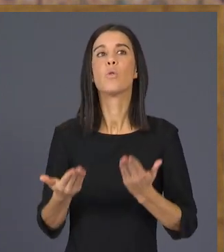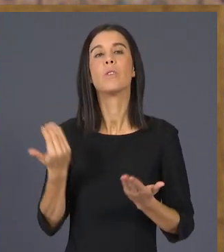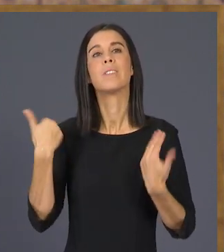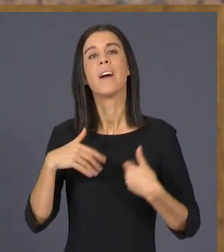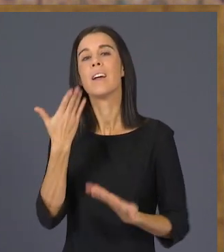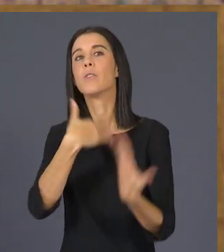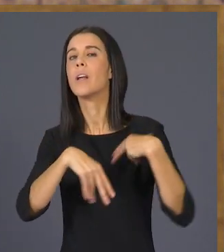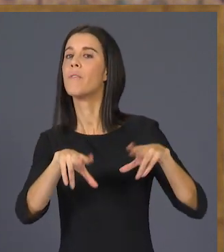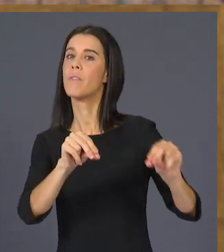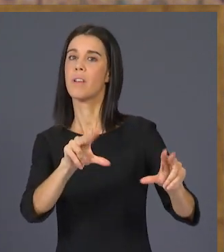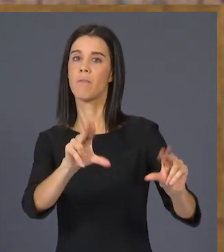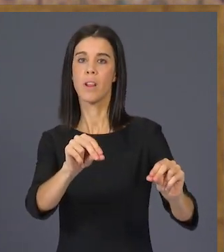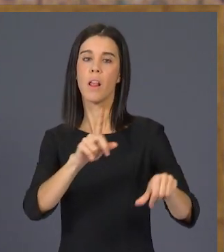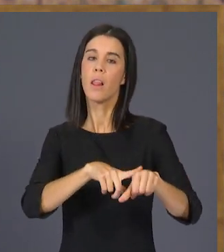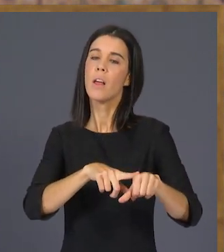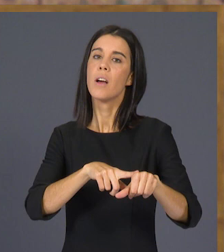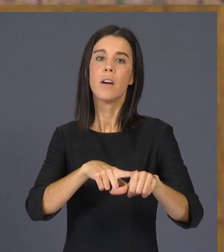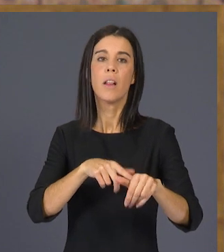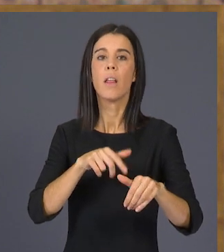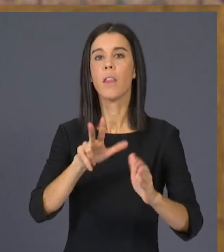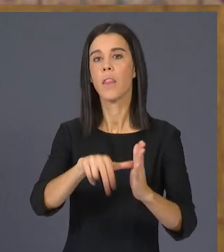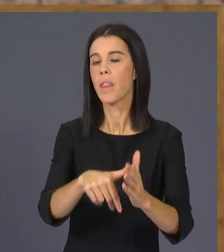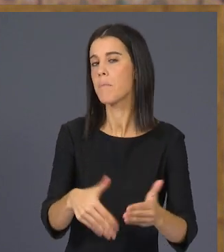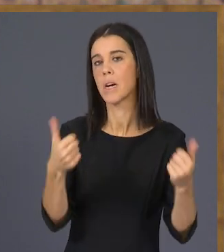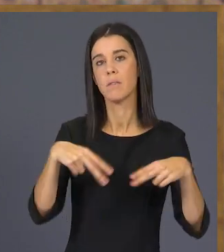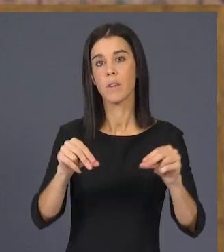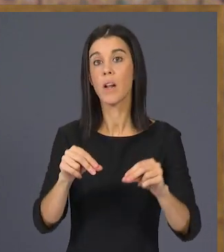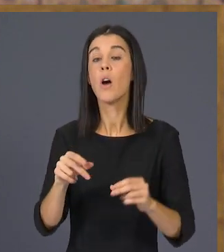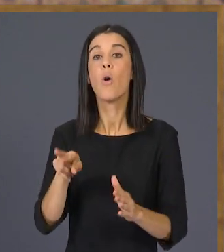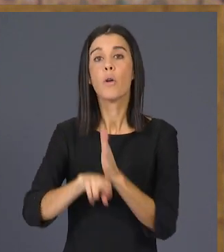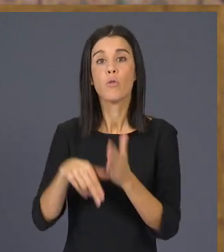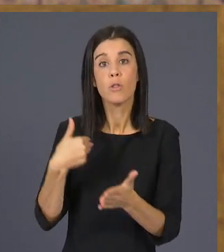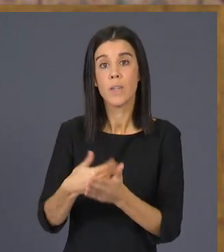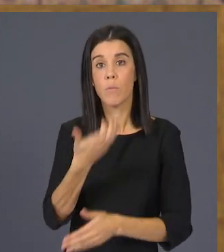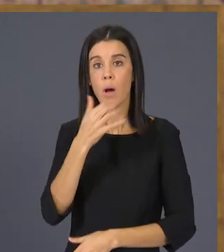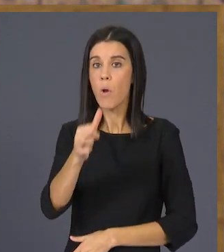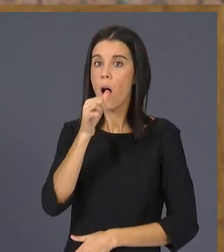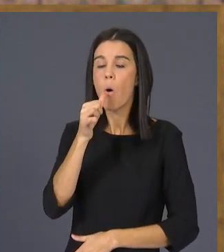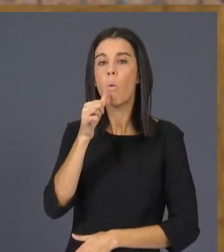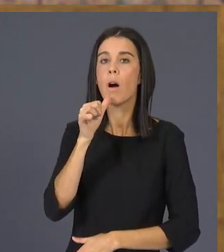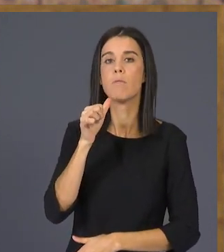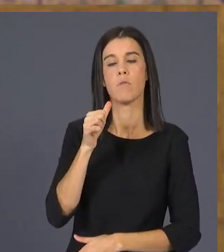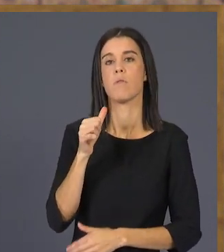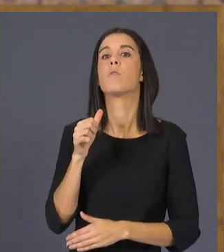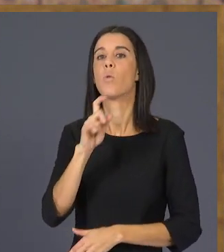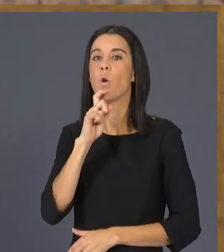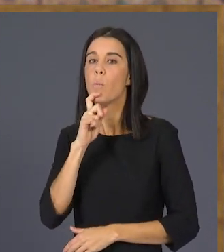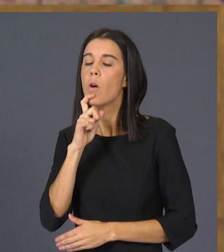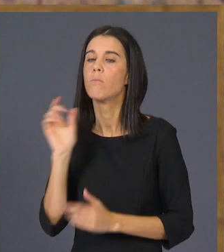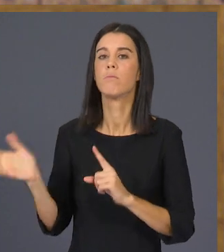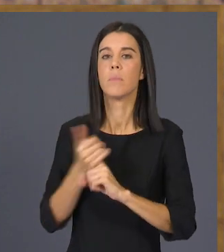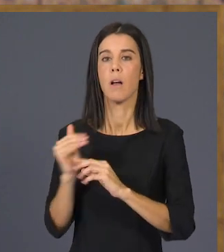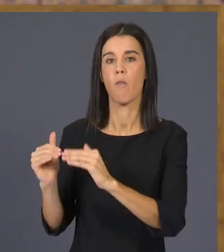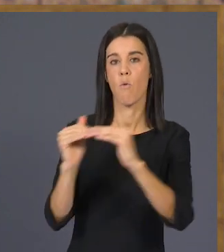i sense més dilacions, per garantir els recursos bàsics com mar a l'aigua, amb justícia, amb equitat entre tots els